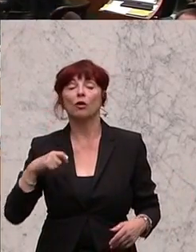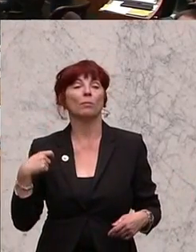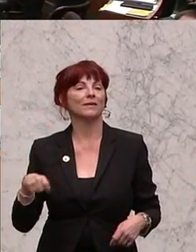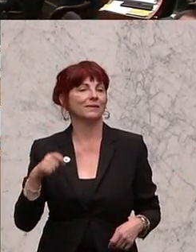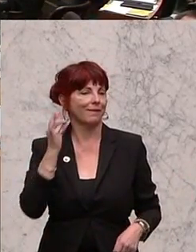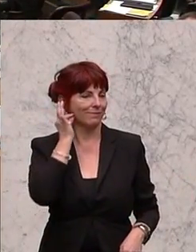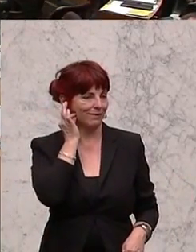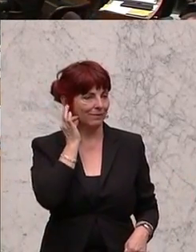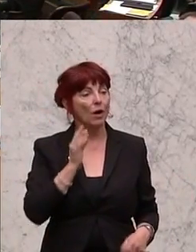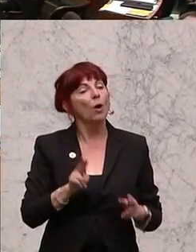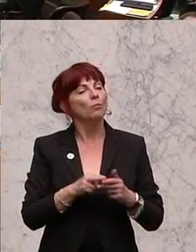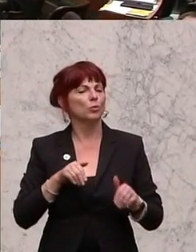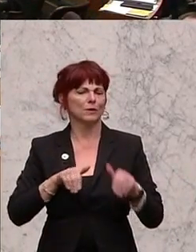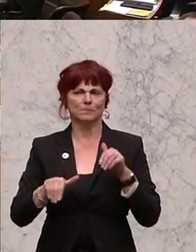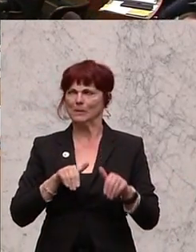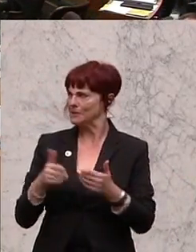Produkten vorkommen, die das Amagütesiegel tragen. Vielen